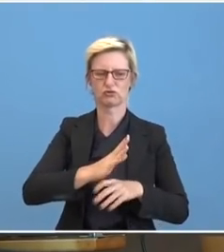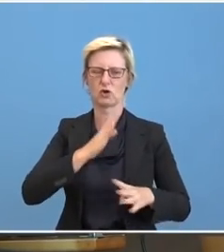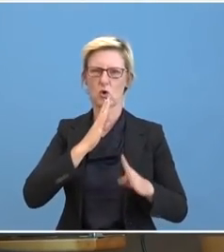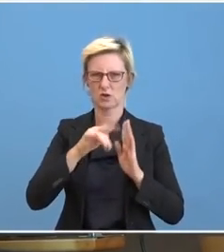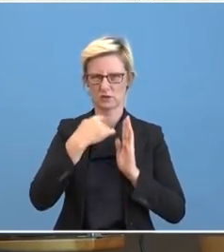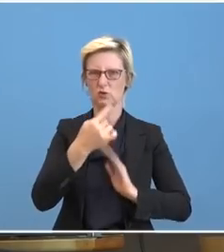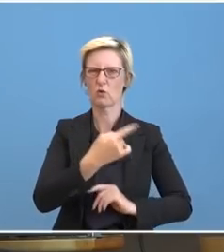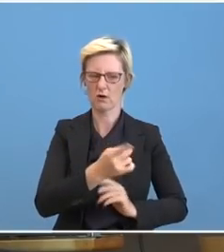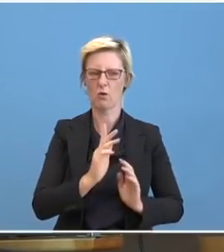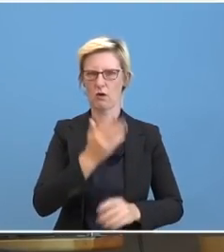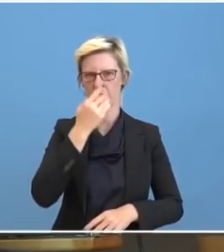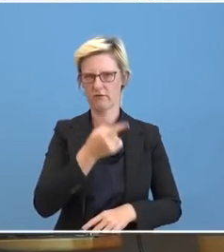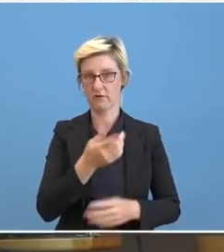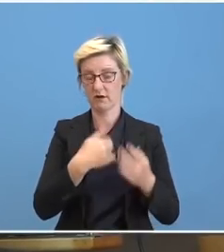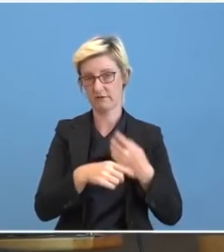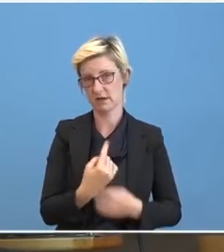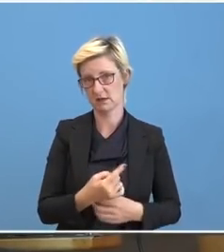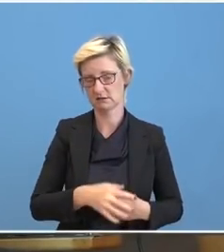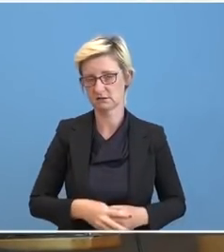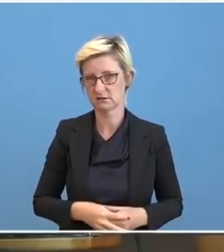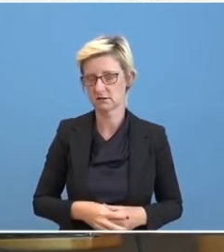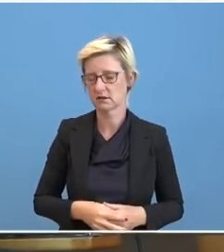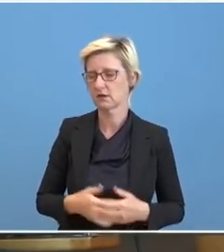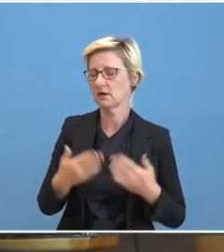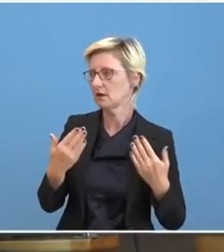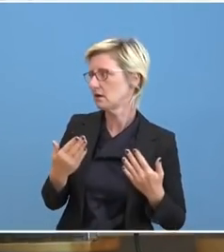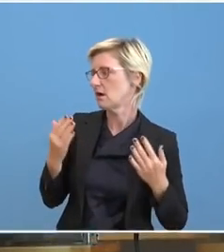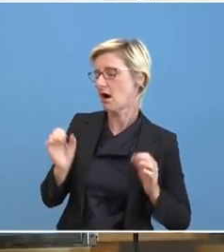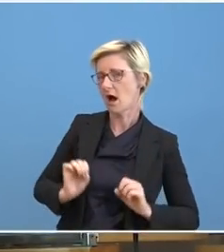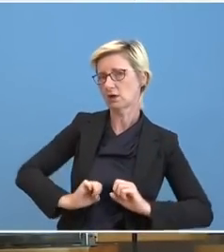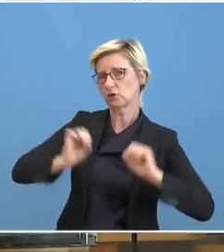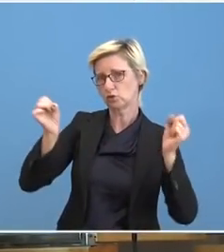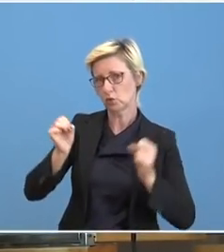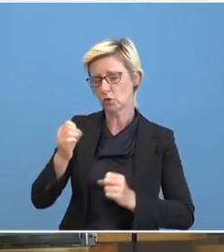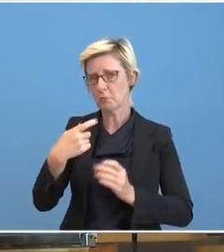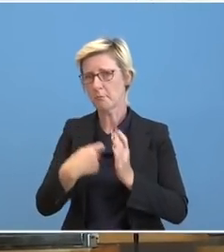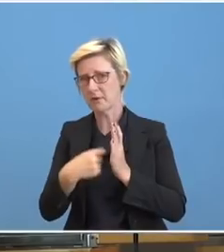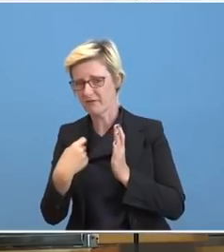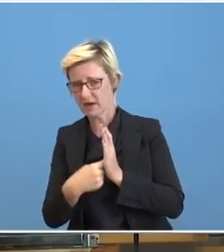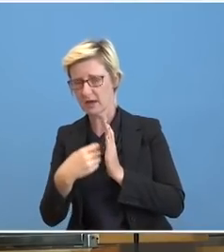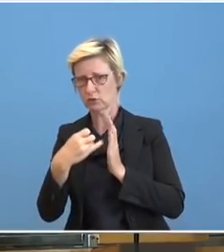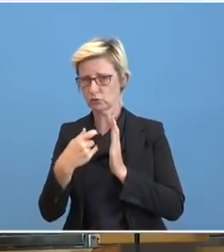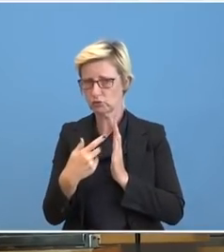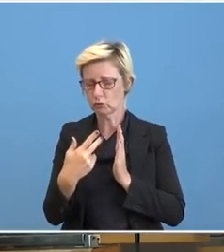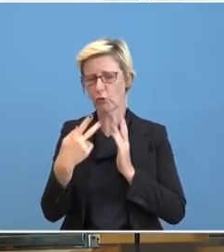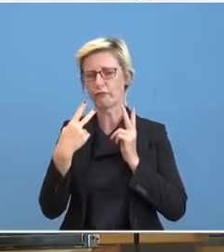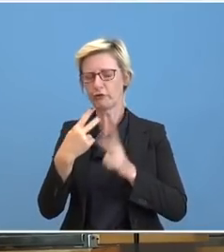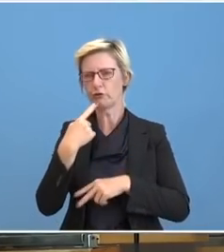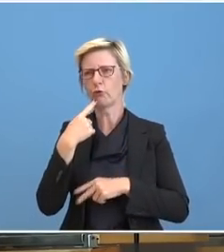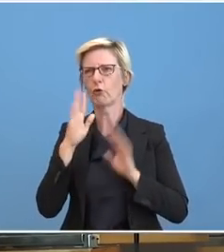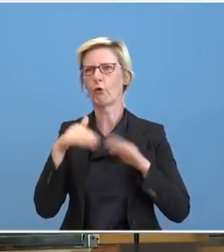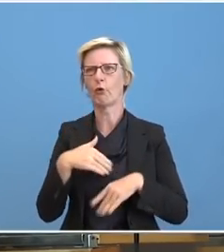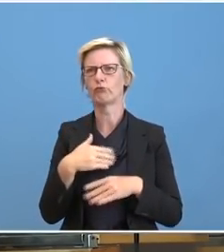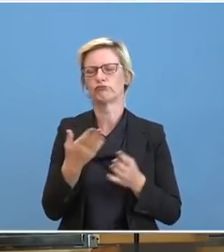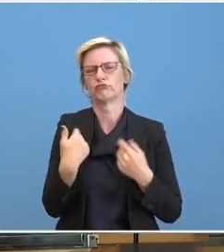aufgetreten. Meine Frage ist, spielt das bei den Aktionen, bei der Bewertung in irgendeiner Weise noch eine Rolle oder tritt das jetzt